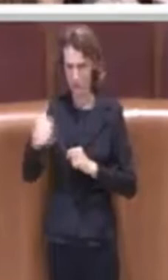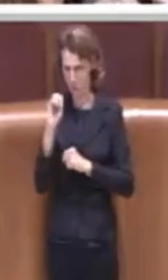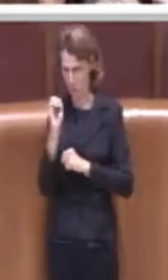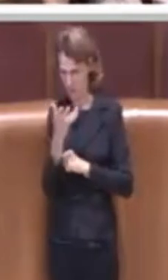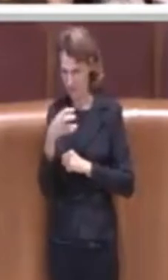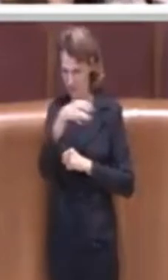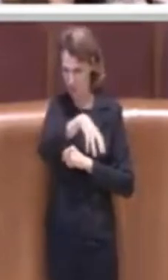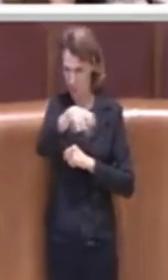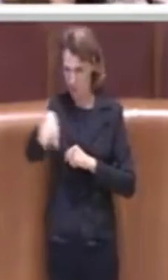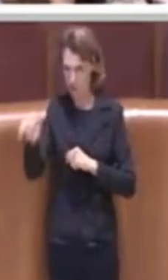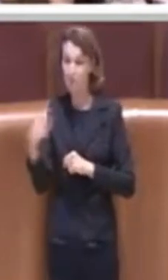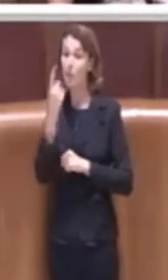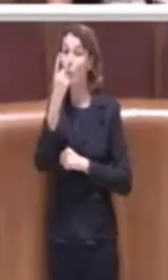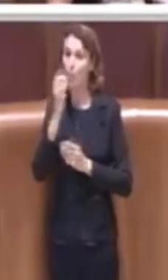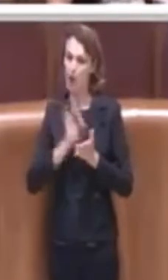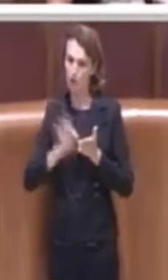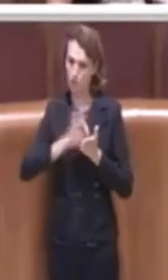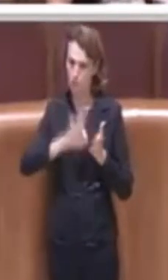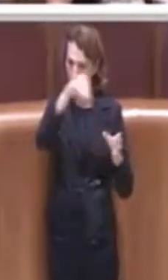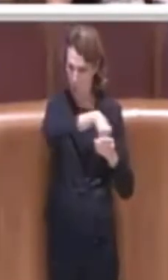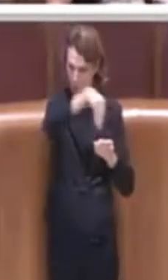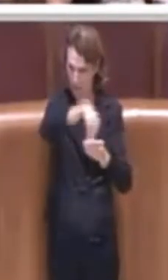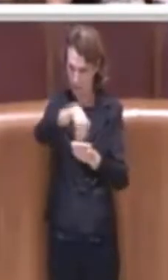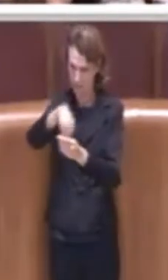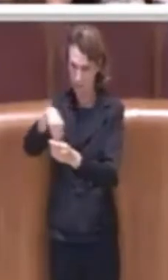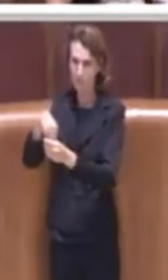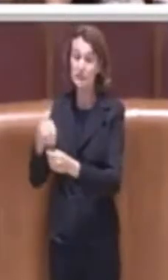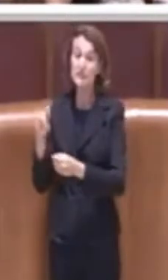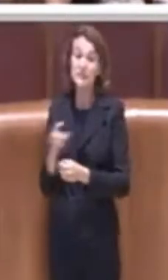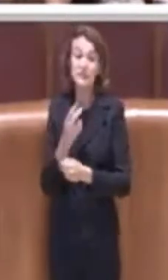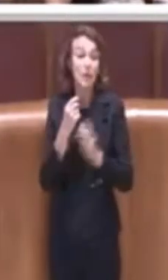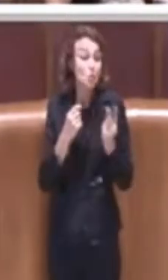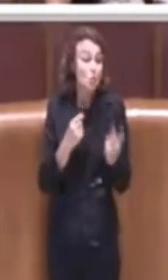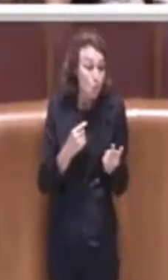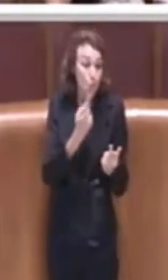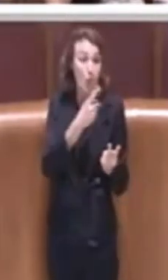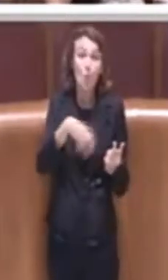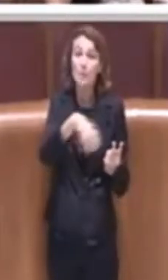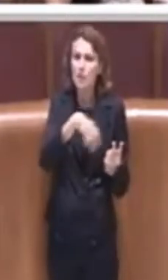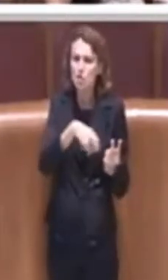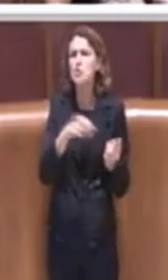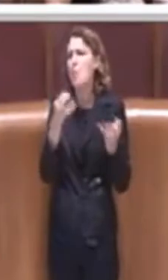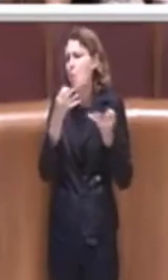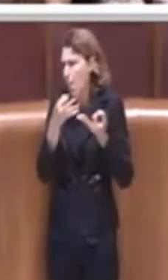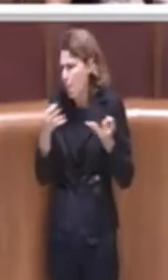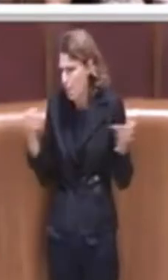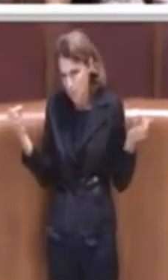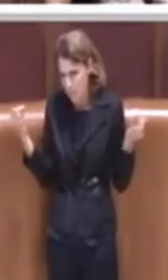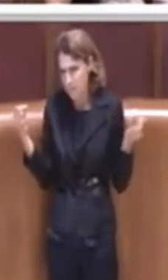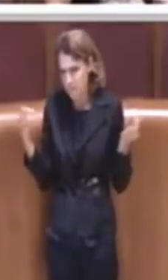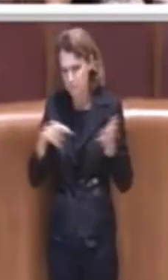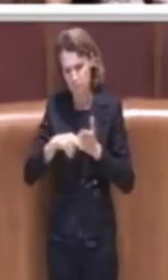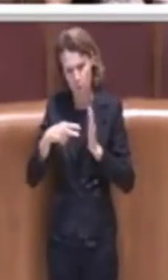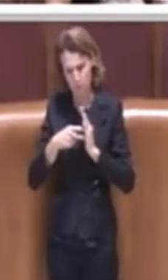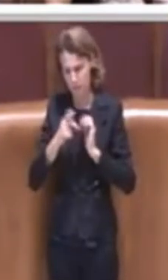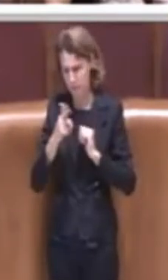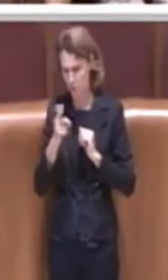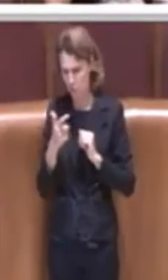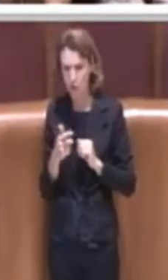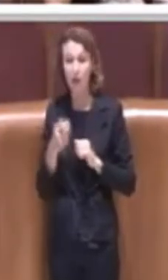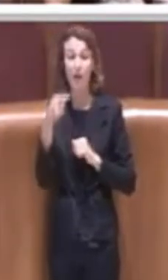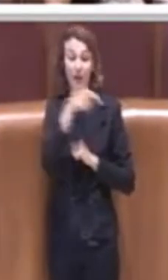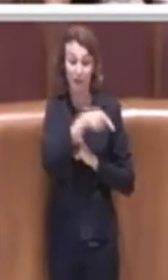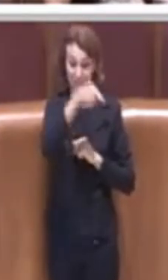ovviamente se le scuole sono due ben venga, non c'è un limite di questo tipo e quindi i direttori dei municipi